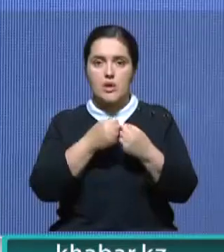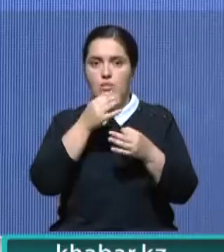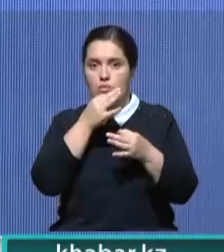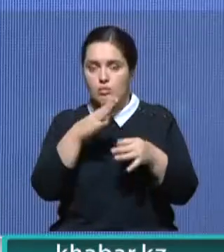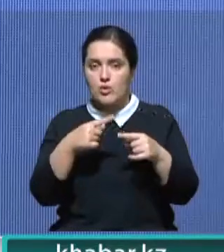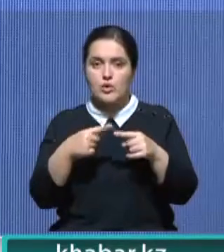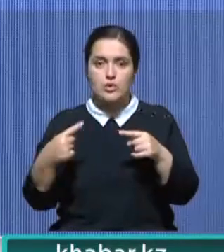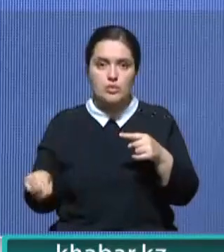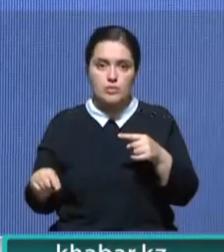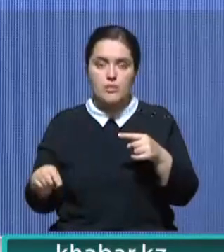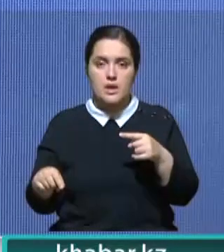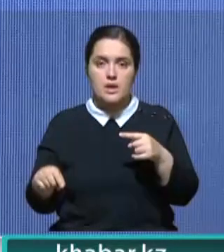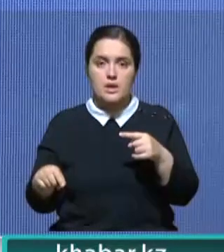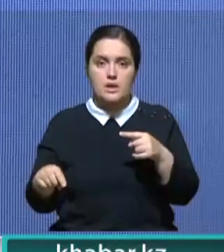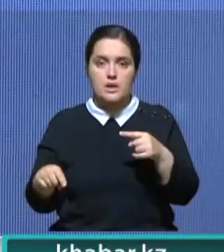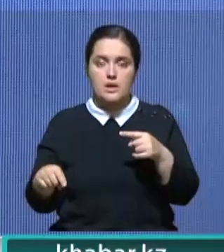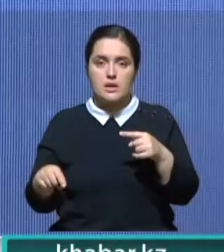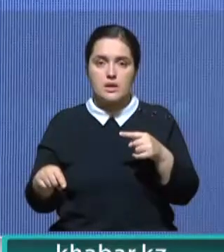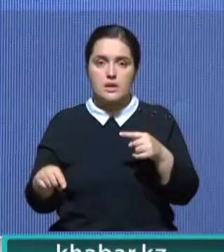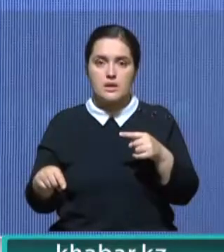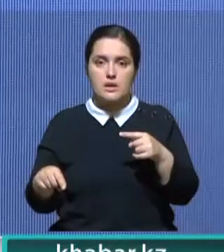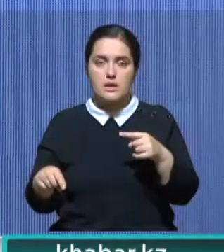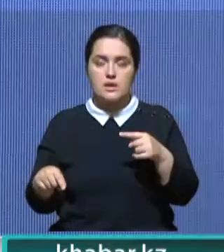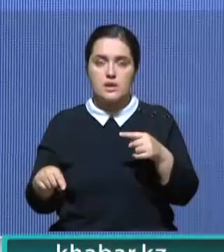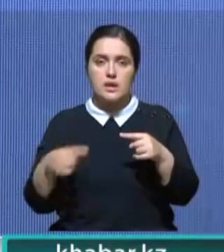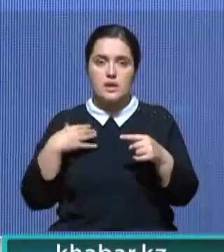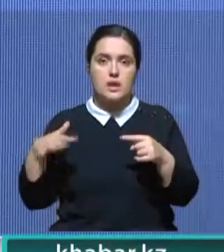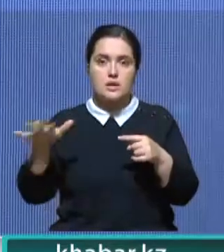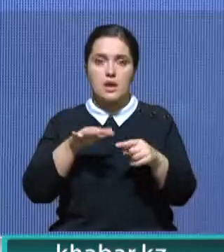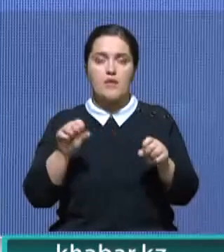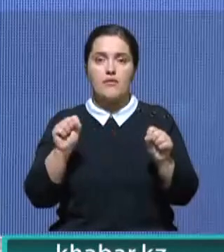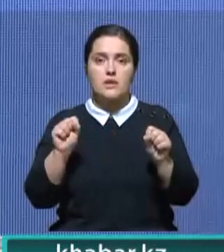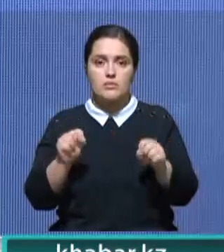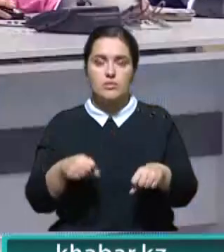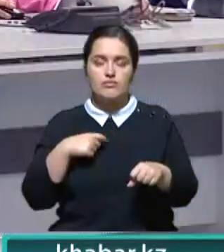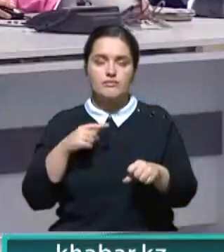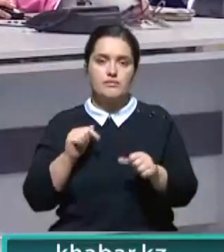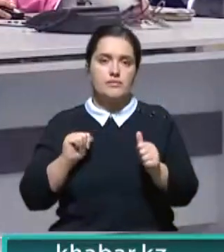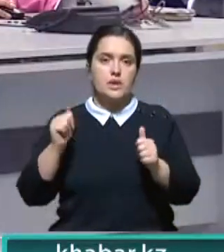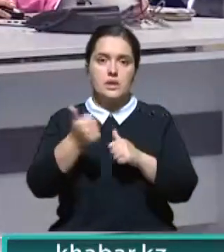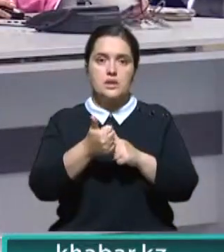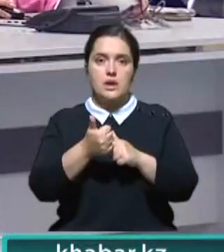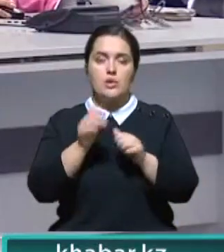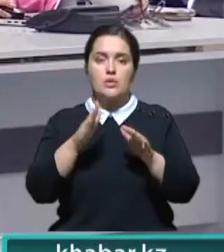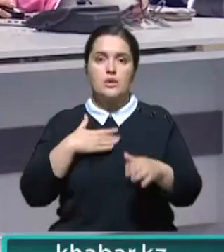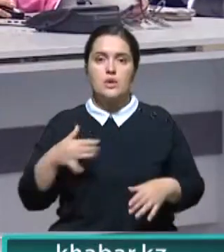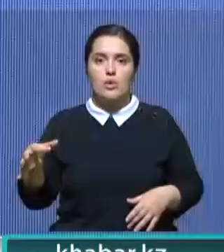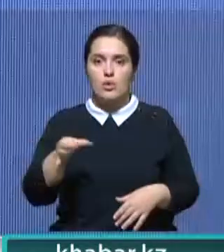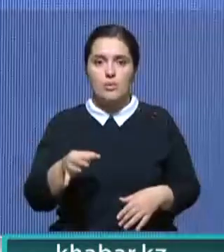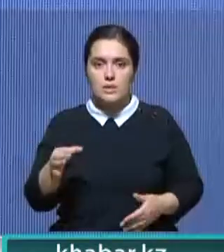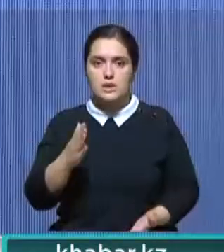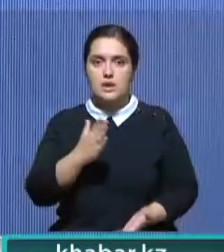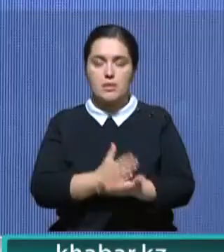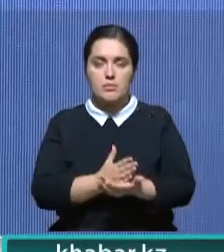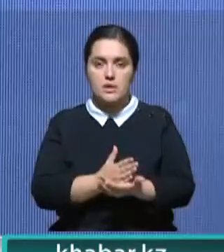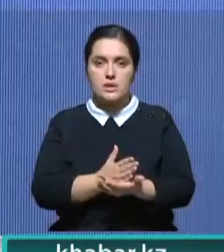другому куронту вместо нашей страны. Возможно, мы и превзойдем их. Только наша область обладает